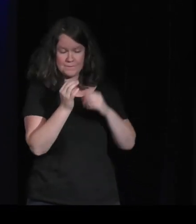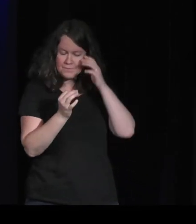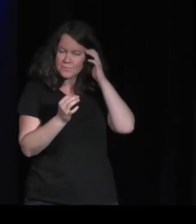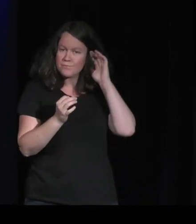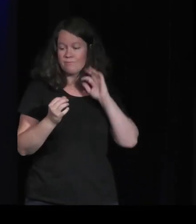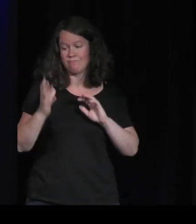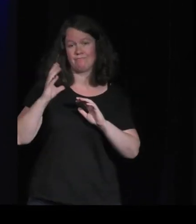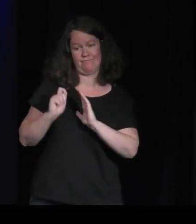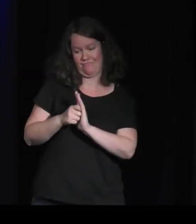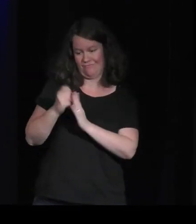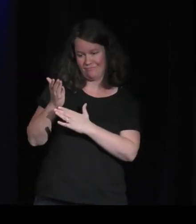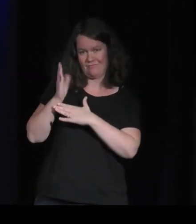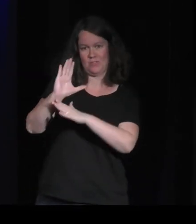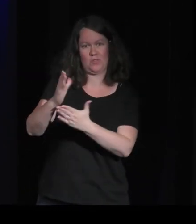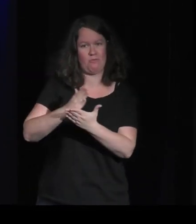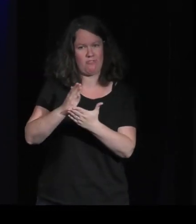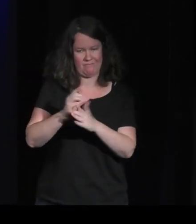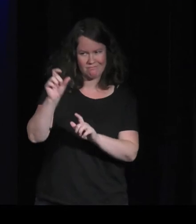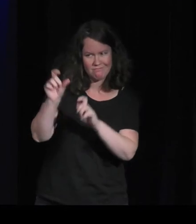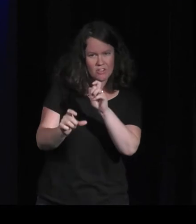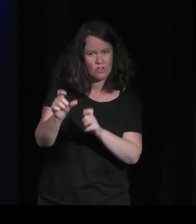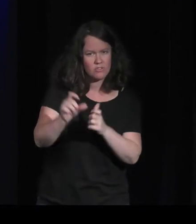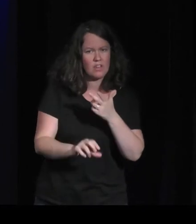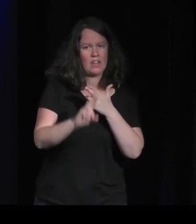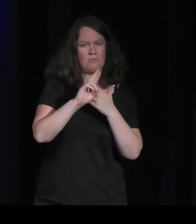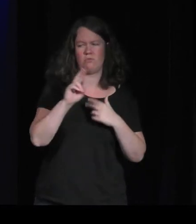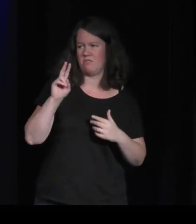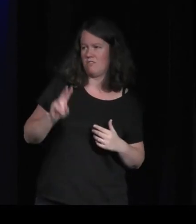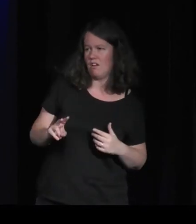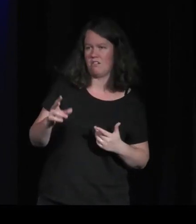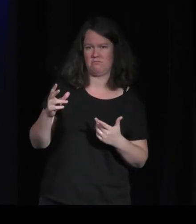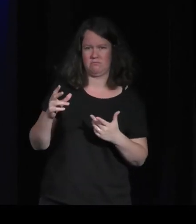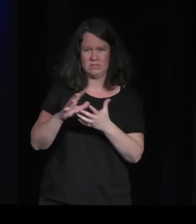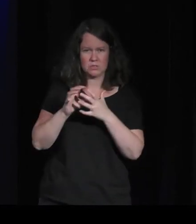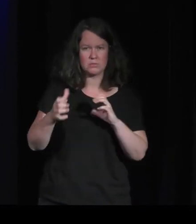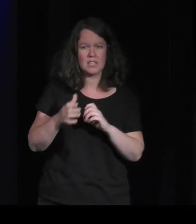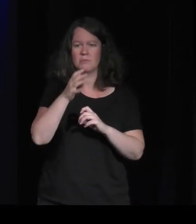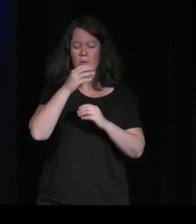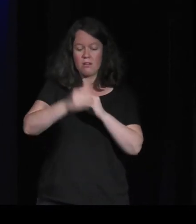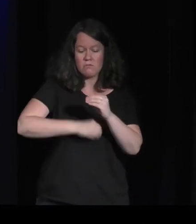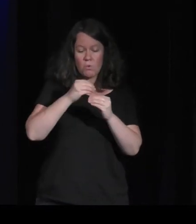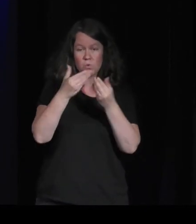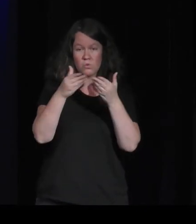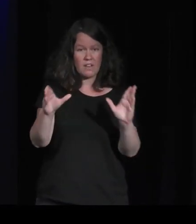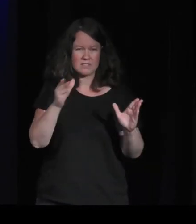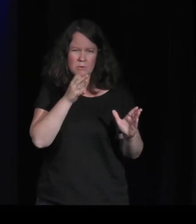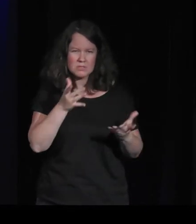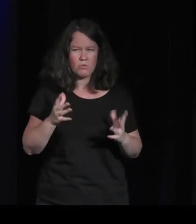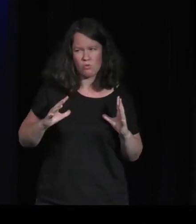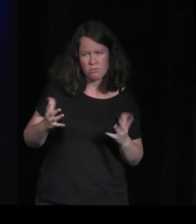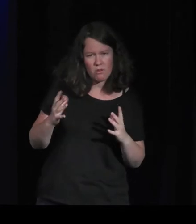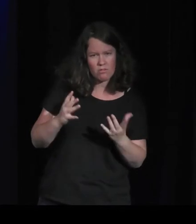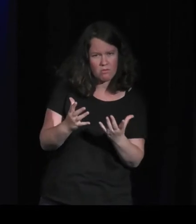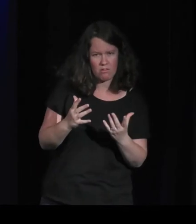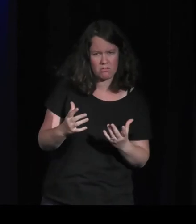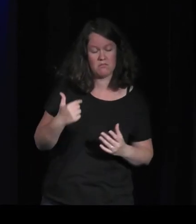présentais le projet, parfois, on me disait, mais comment vous allez faire parce qu'avec cette technique, vous ne pouvez pas faire un open world ? Et je dis, oui, c'est vrai, mais moi, mon objectif, ce n pas de faire un